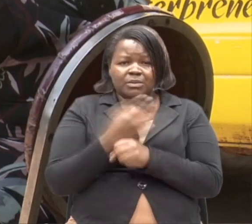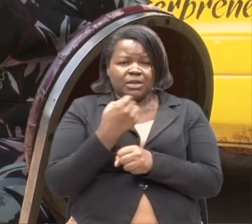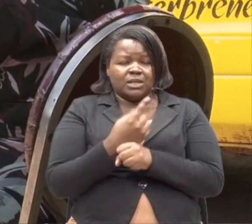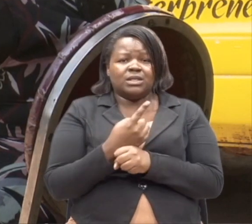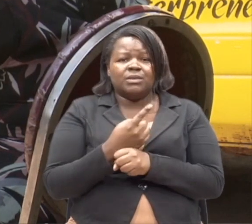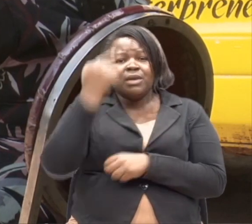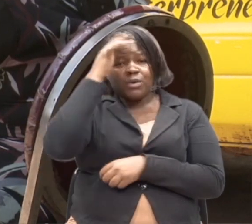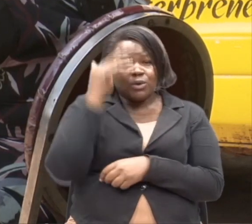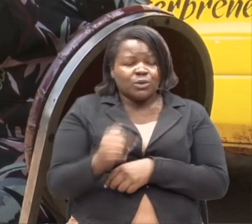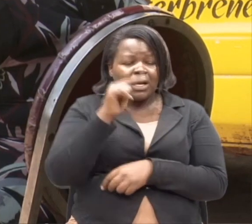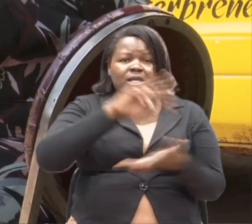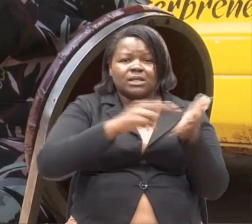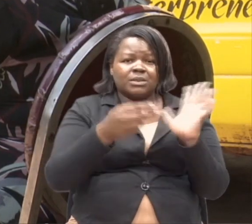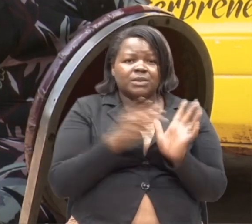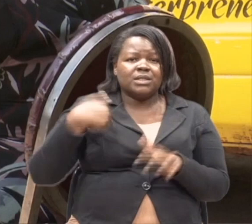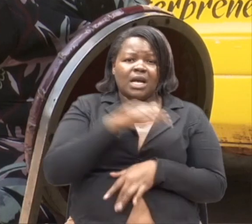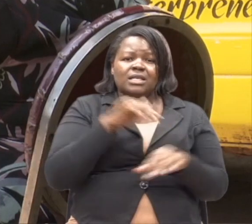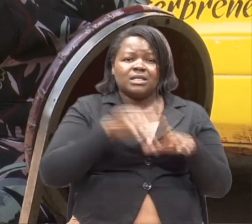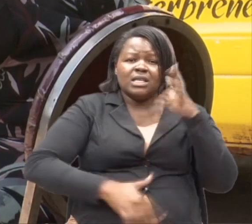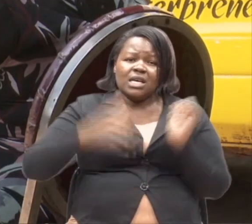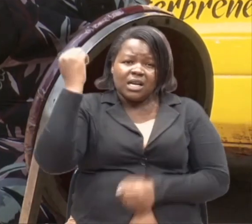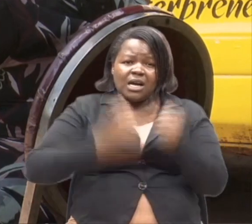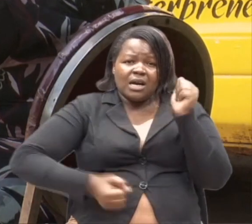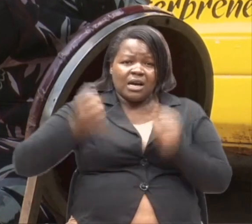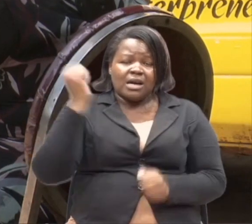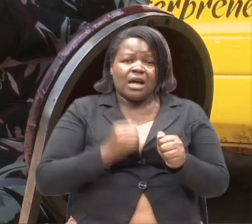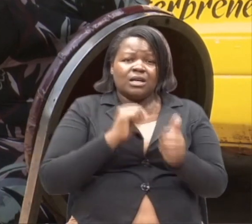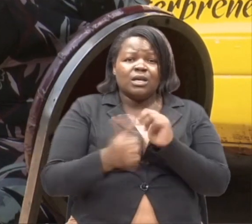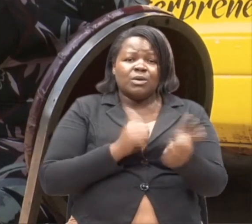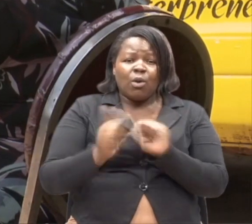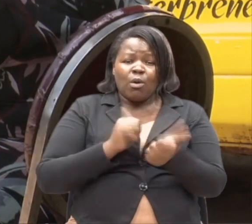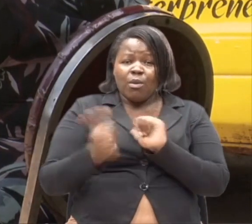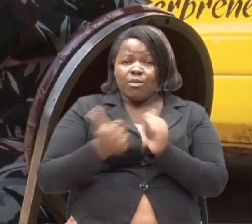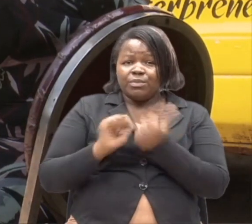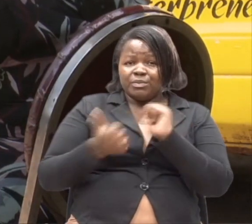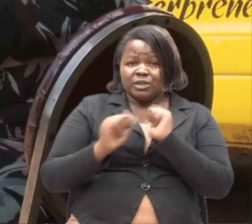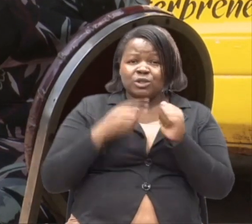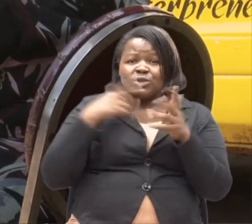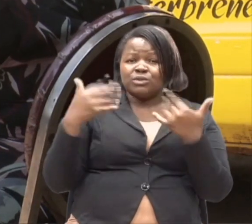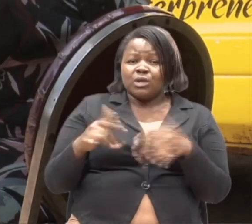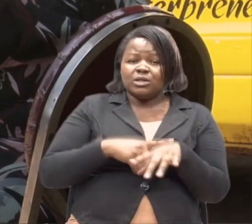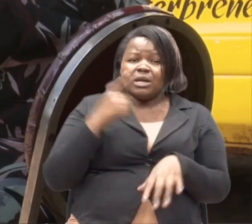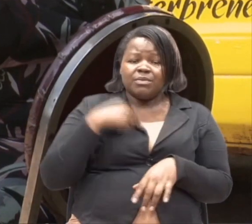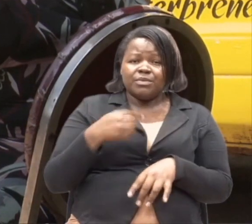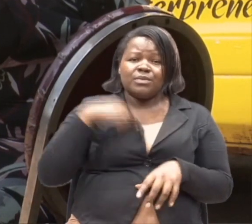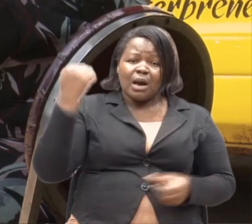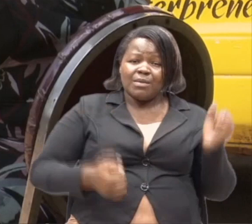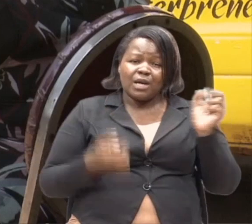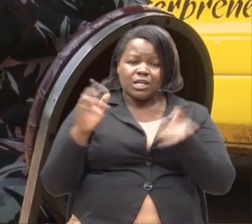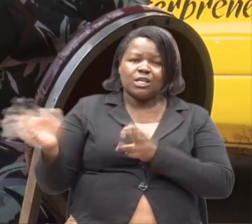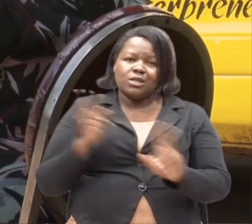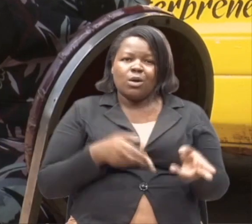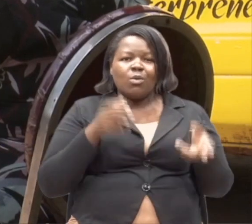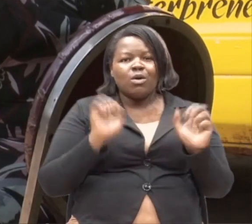and 10 seconds. Ni kumanisha hiyo tulikuwa katika mbiyo. Iyo inaitangwa competition, competitor. Kwa hivyo wakati nakimbia yangu ya